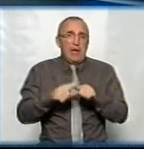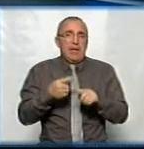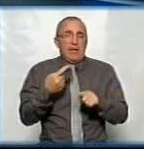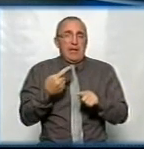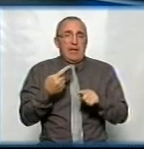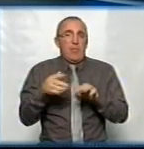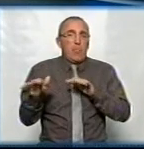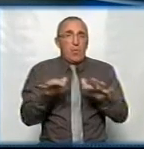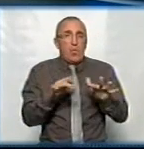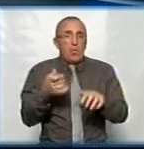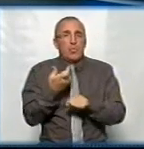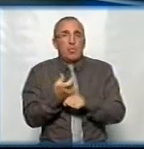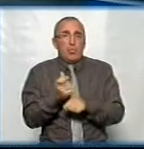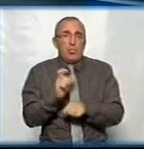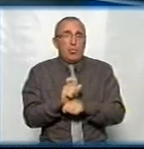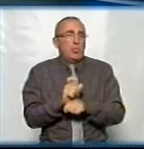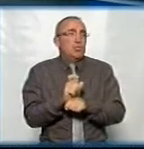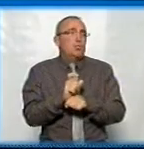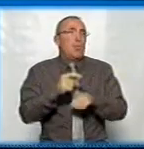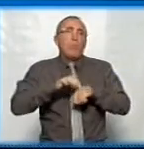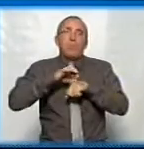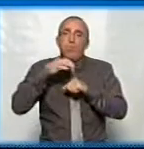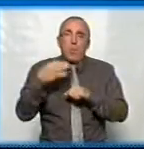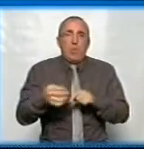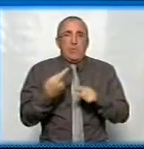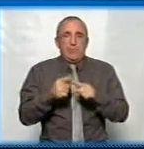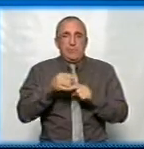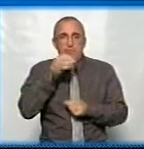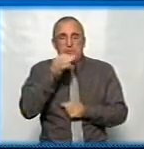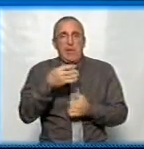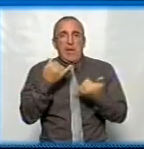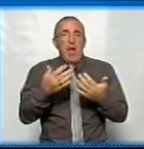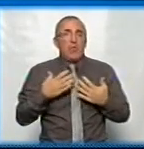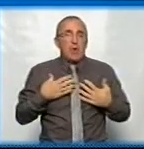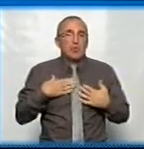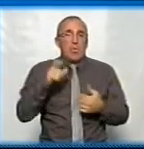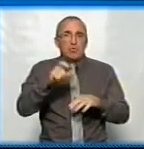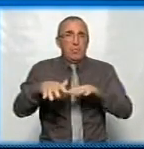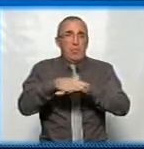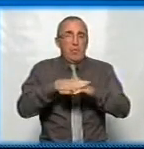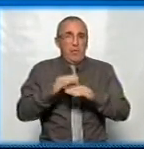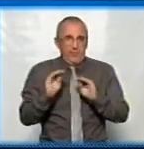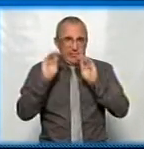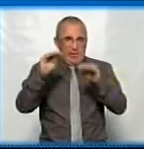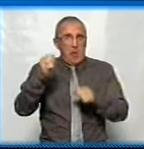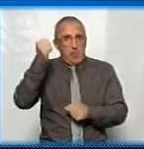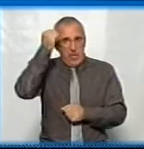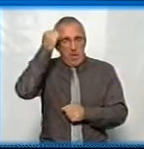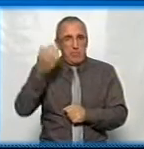процес, він дуже болючий, скажімо так, для нашого суспільства. Процес чого? Встановлення пам'ятник?